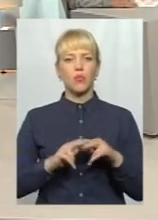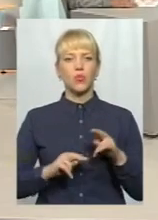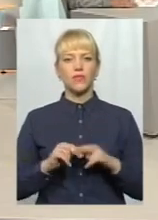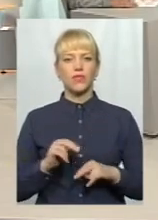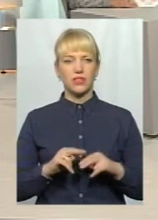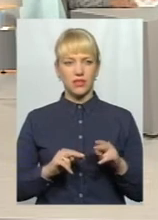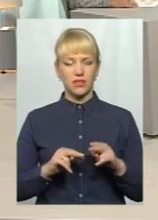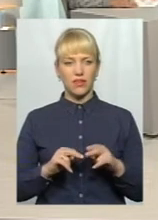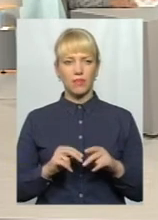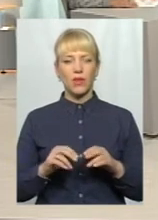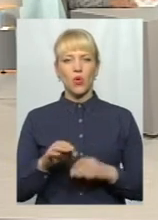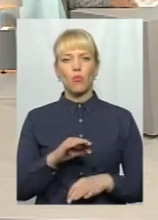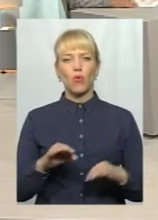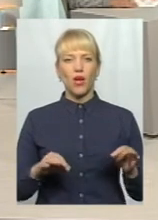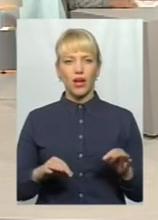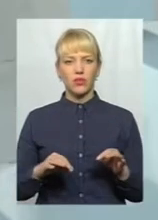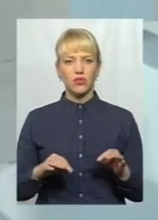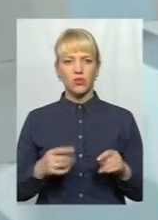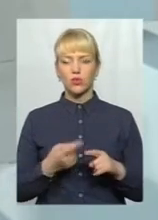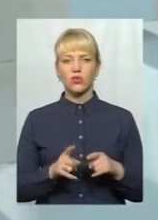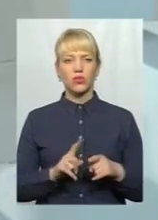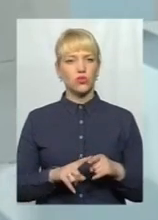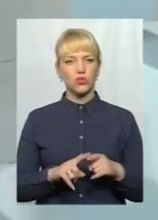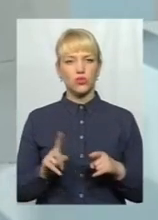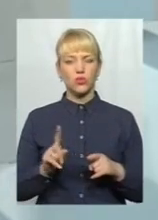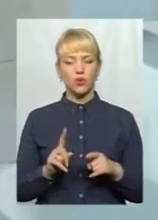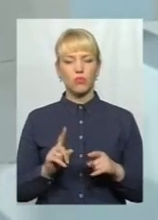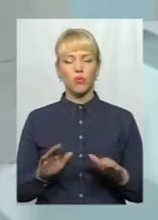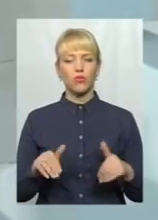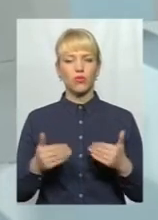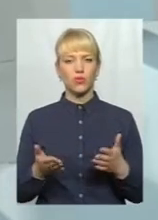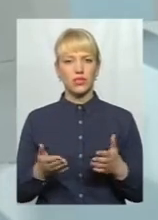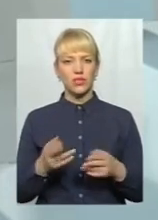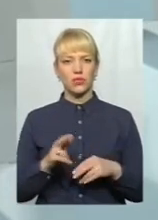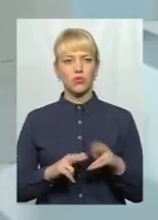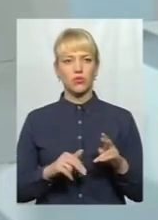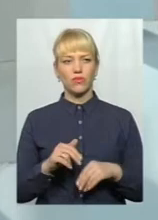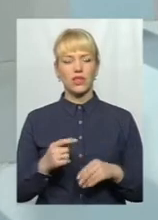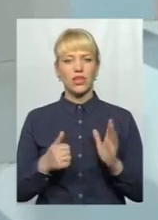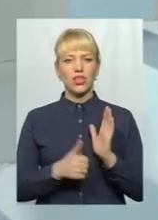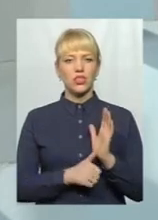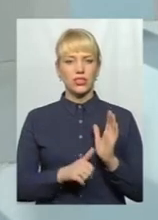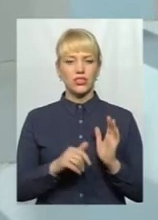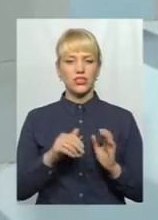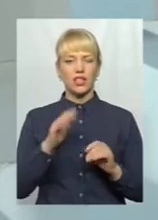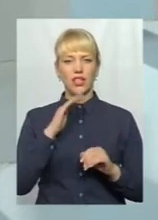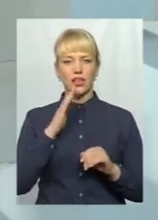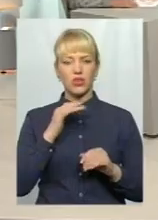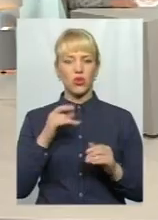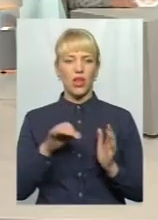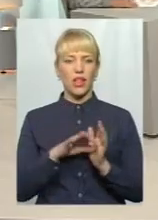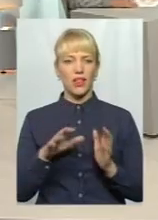цього проєкту, що пропонується збудувати 6 гідроелектростанцій в межах